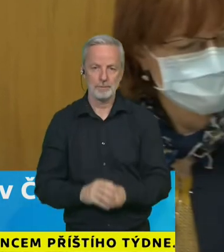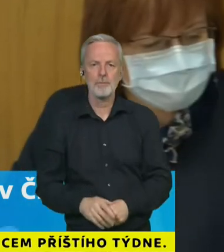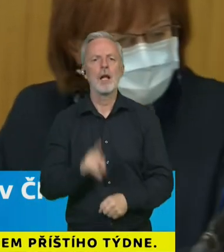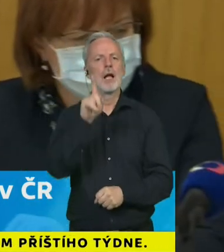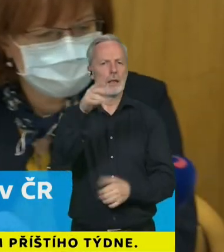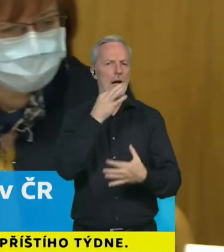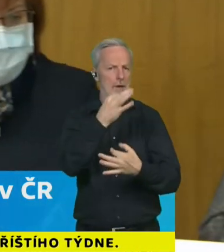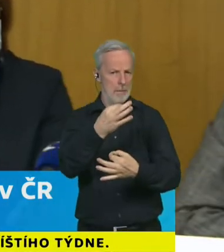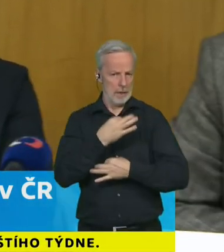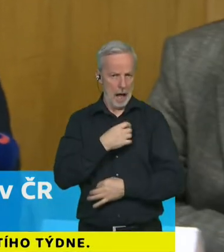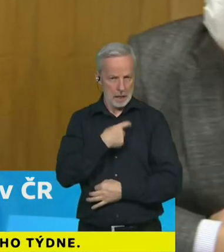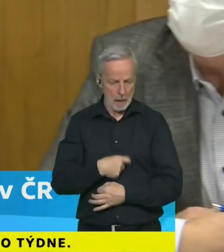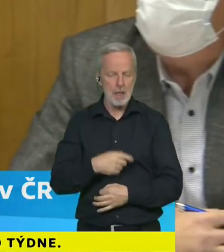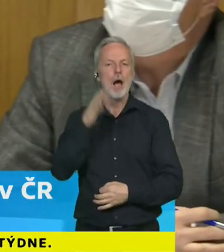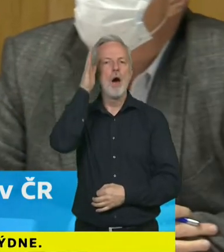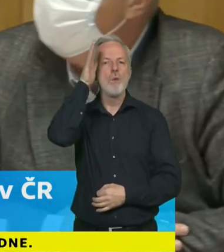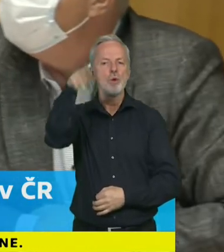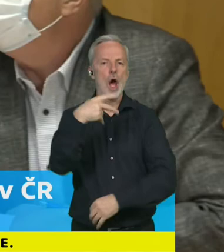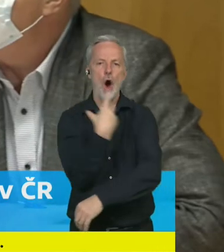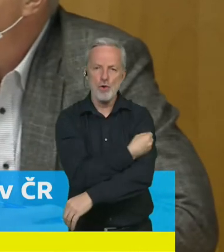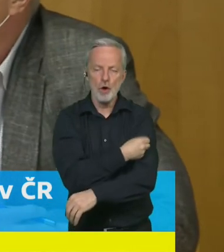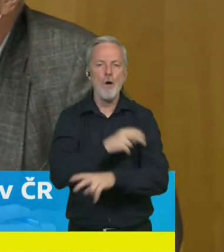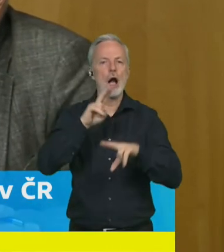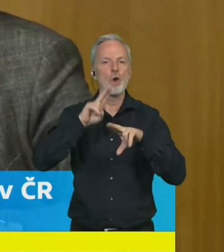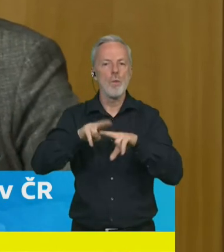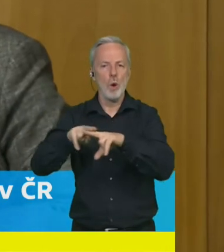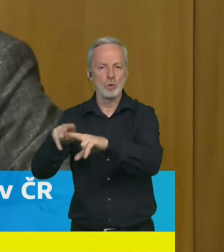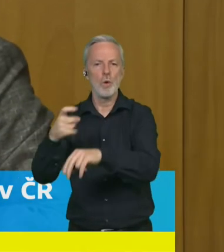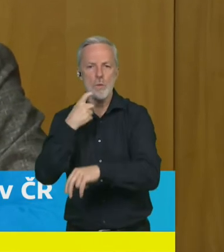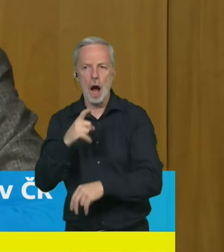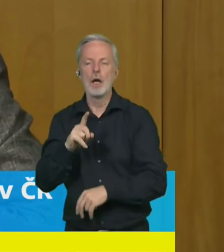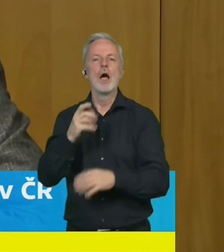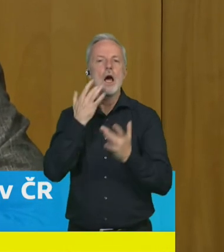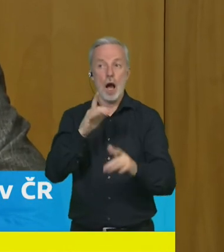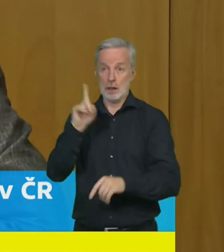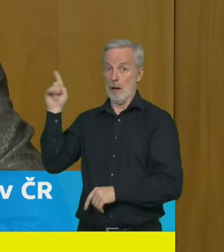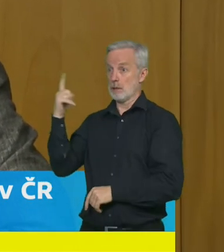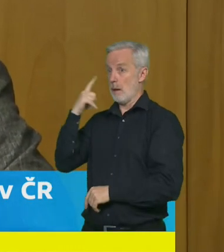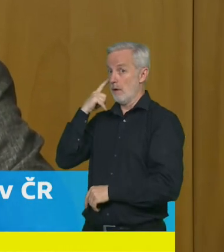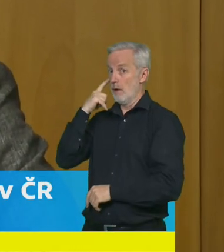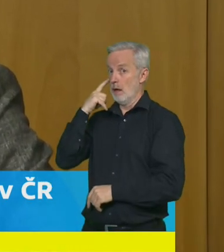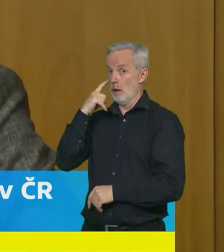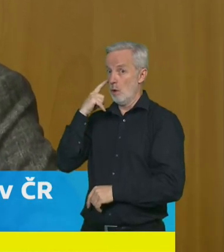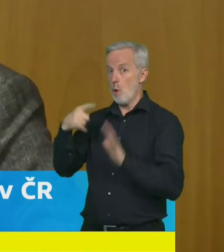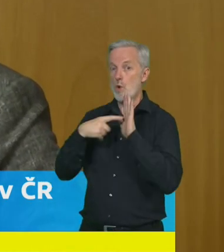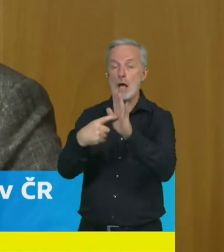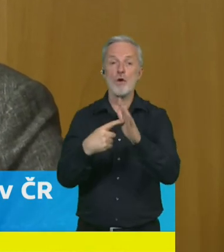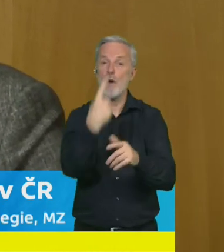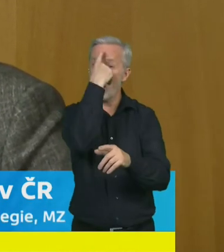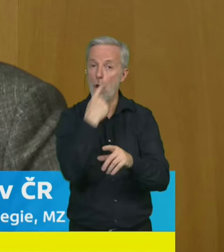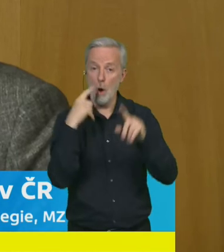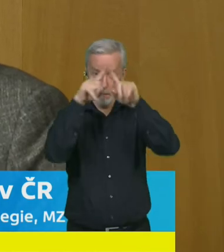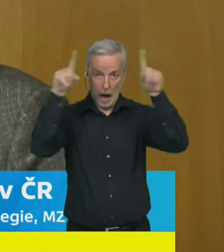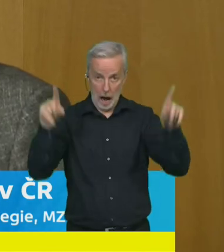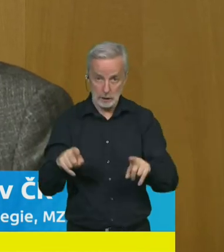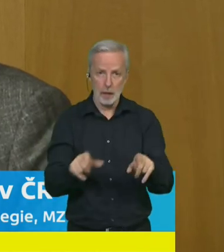ohledně prioritizace těch skupin vy jste viděli myslím to bylo na třetím nebo na čtvrtém snímku rozdělení